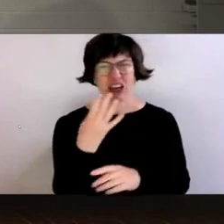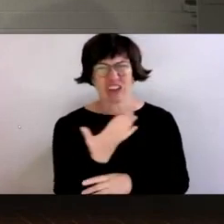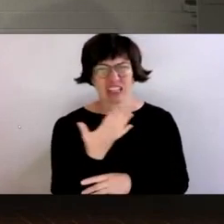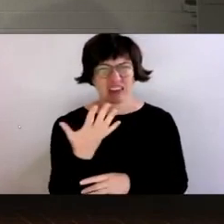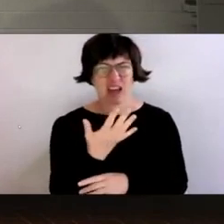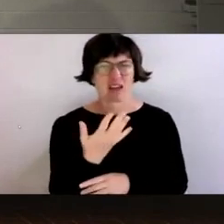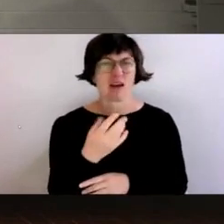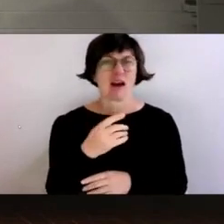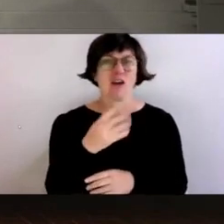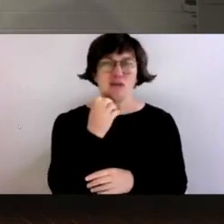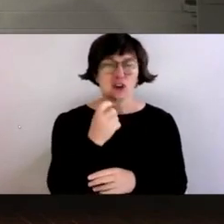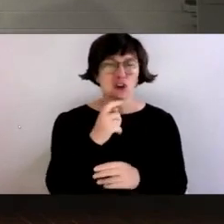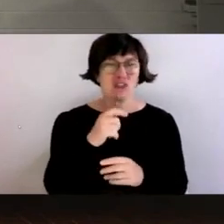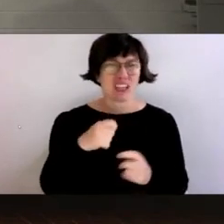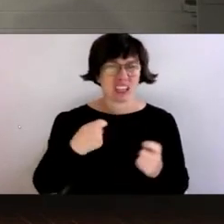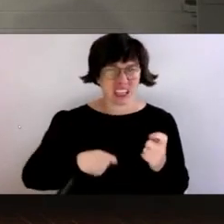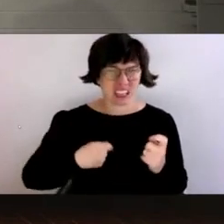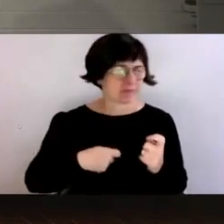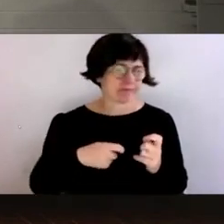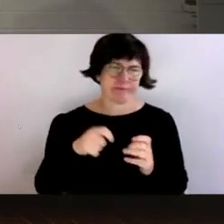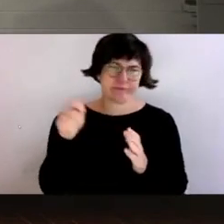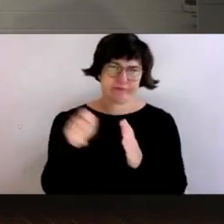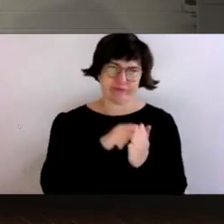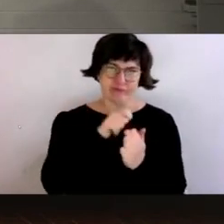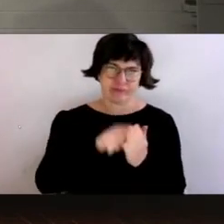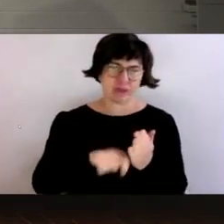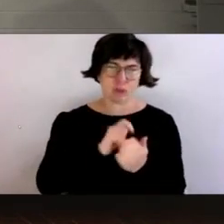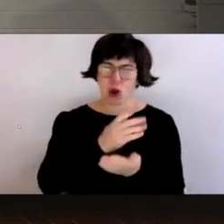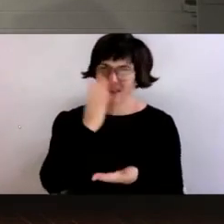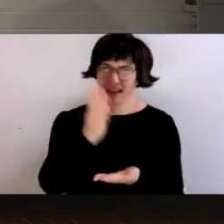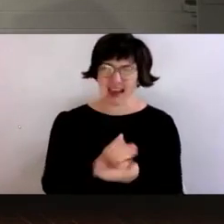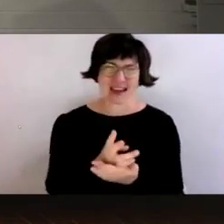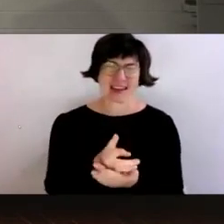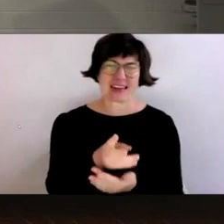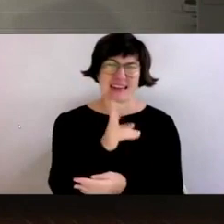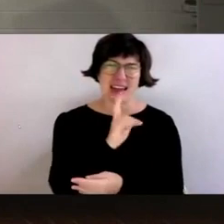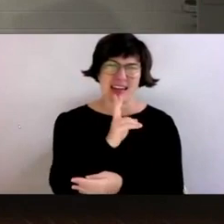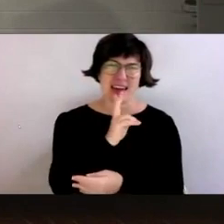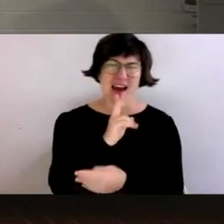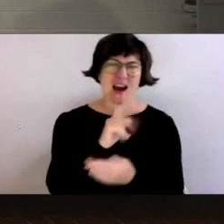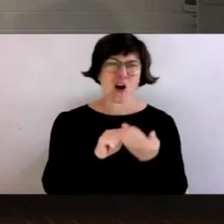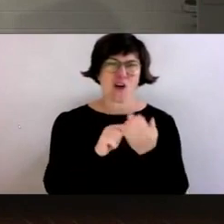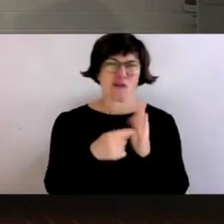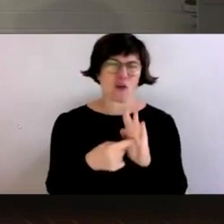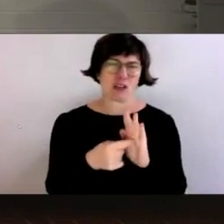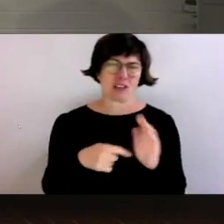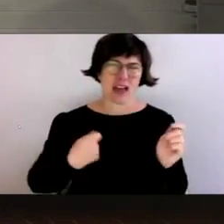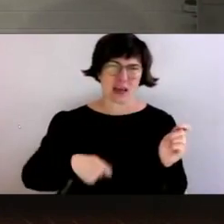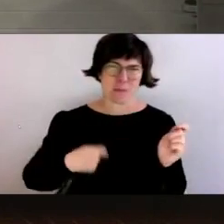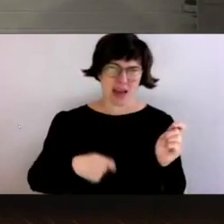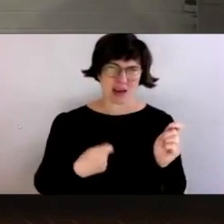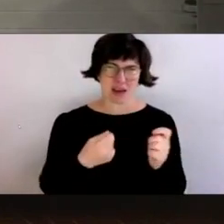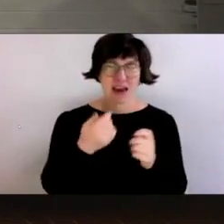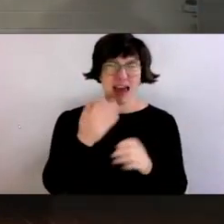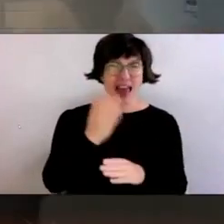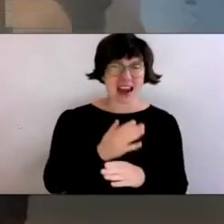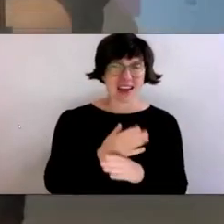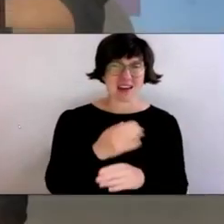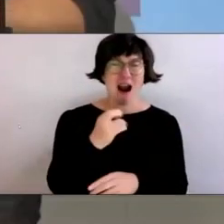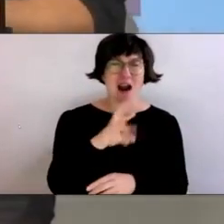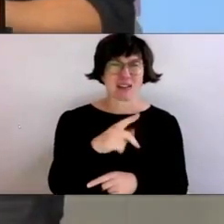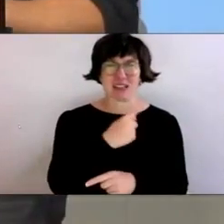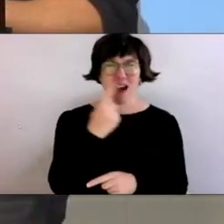Spielerlaubnis gekostet. Das wäre das Ende der DDR-Vorzeigeband, die Ende der 80er Jahre große Erfolge feierte.